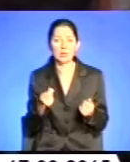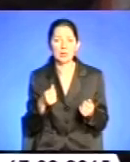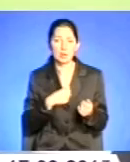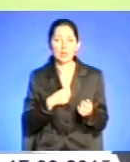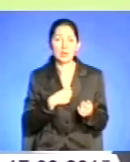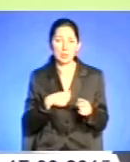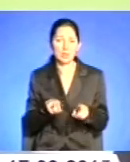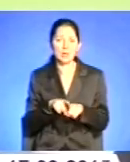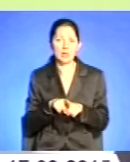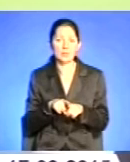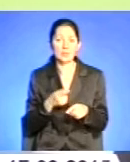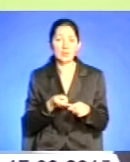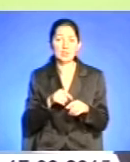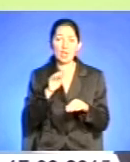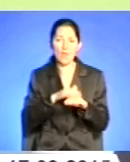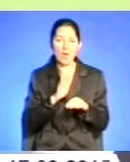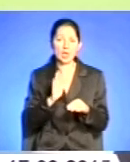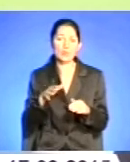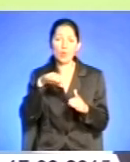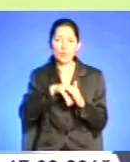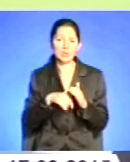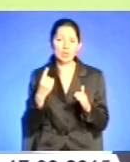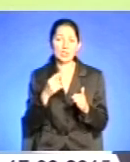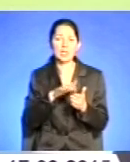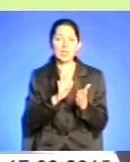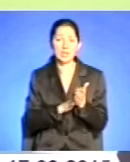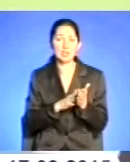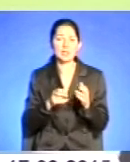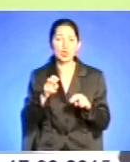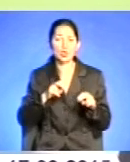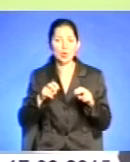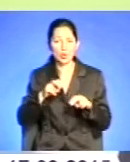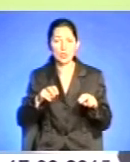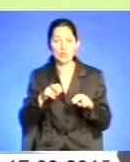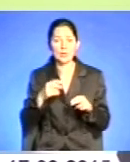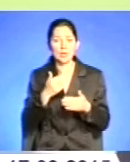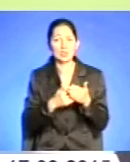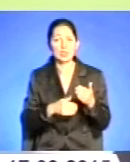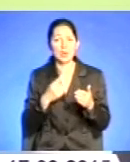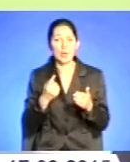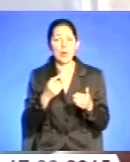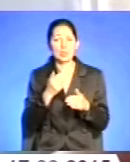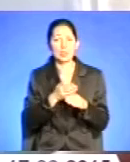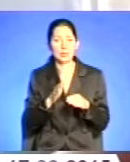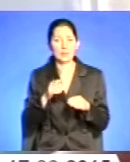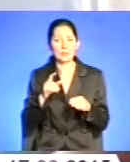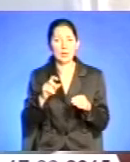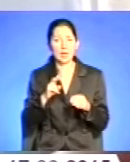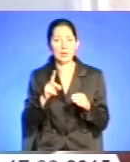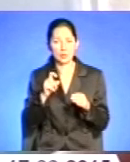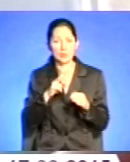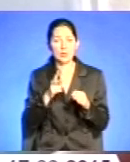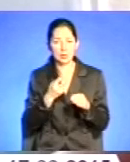Даний факт було внесено в єдиний реєстр дослідових розслідувань за частиною першої статті 115 у місцевого бідуства. На даний час